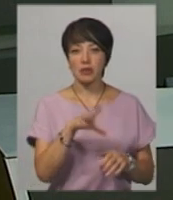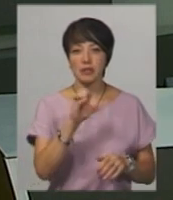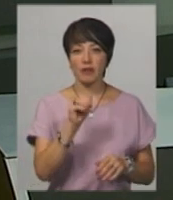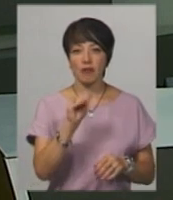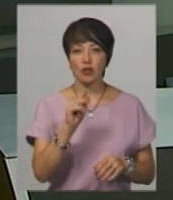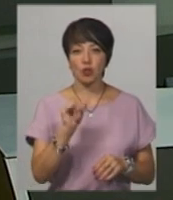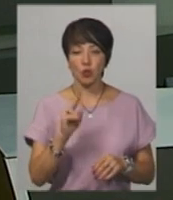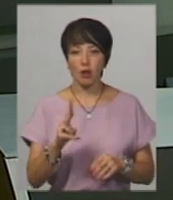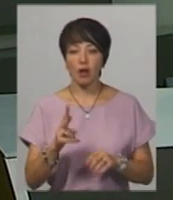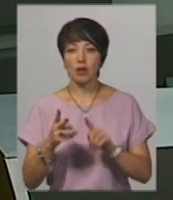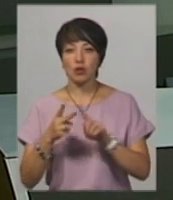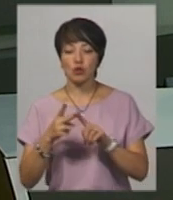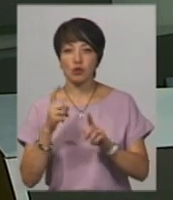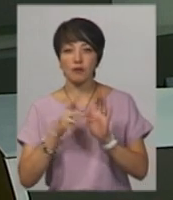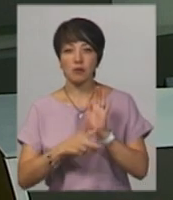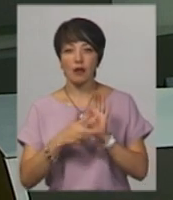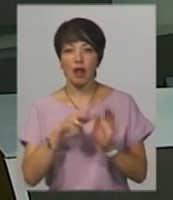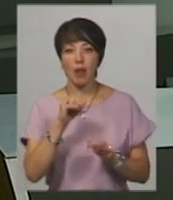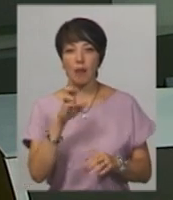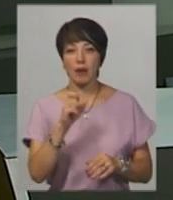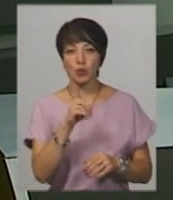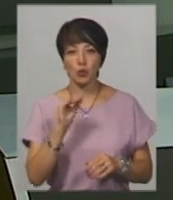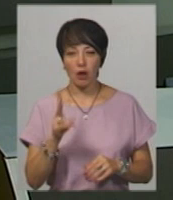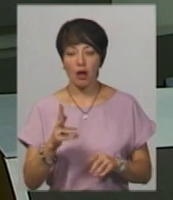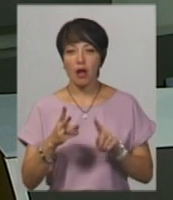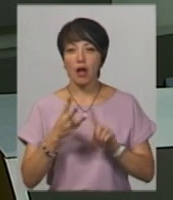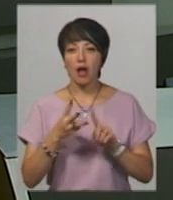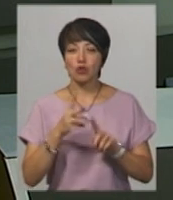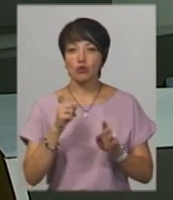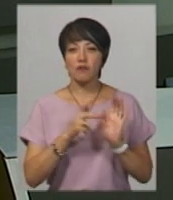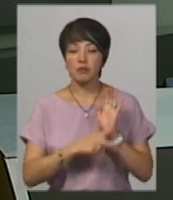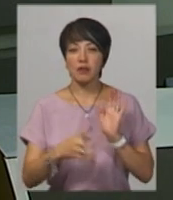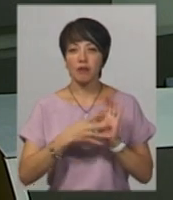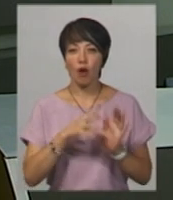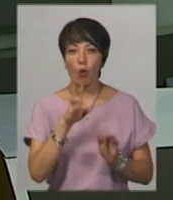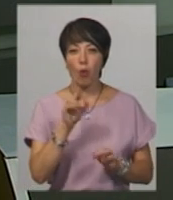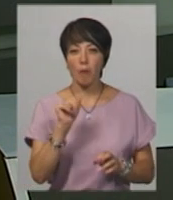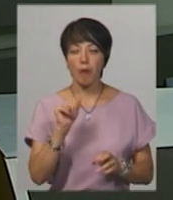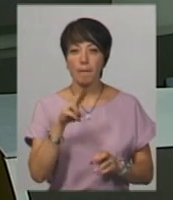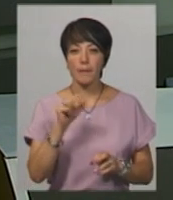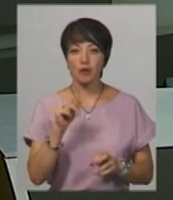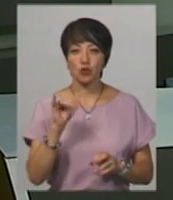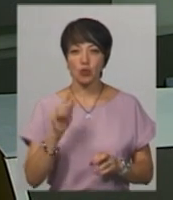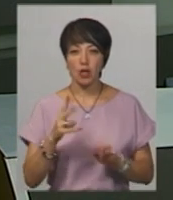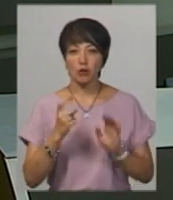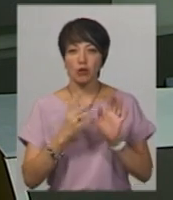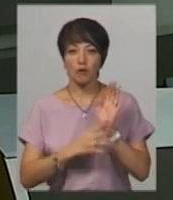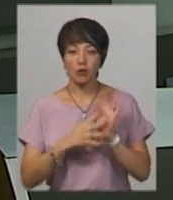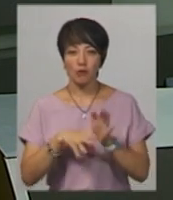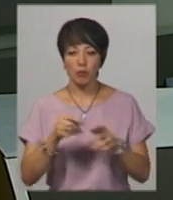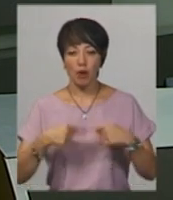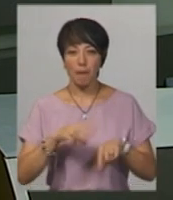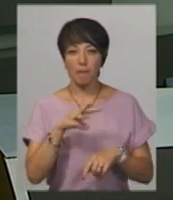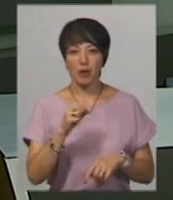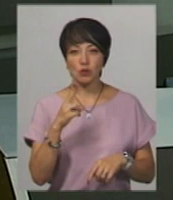Стефанчук. У 188-му – Сергій Лабазюк. У 189-му – Олена Копанчук. 190-й – виборчий округ Роман